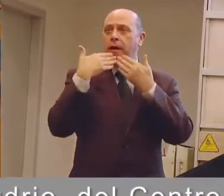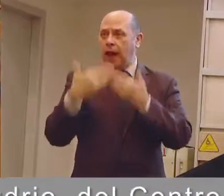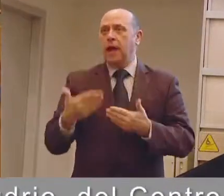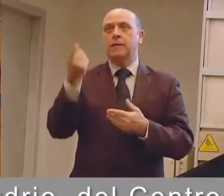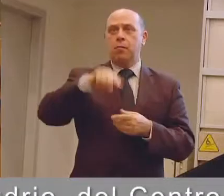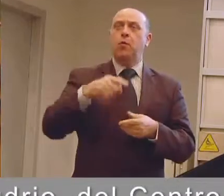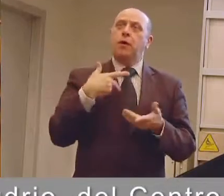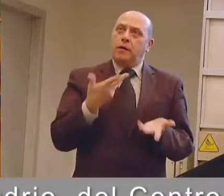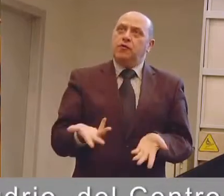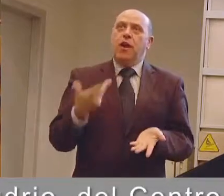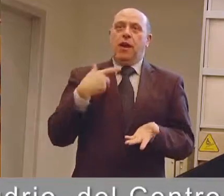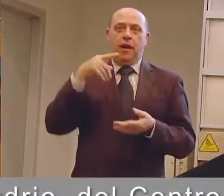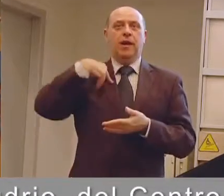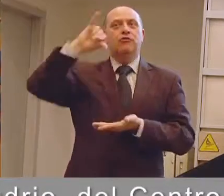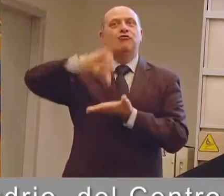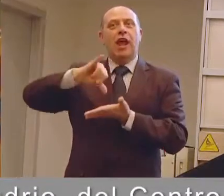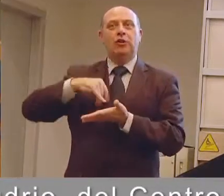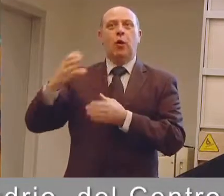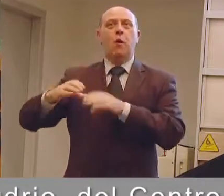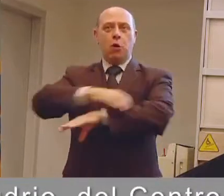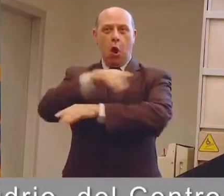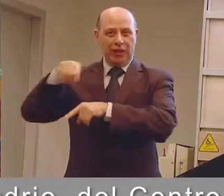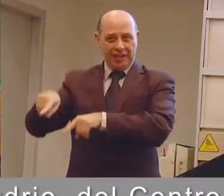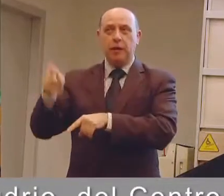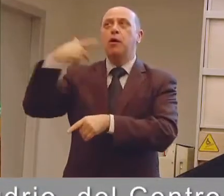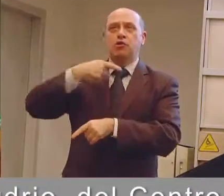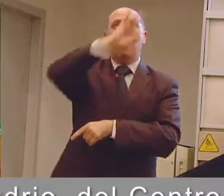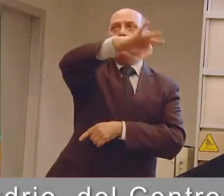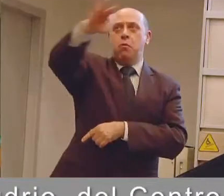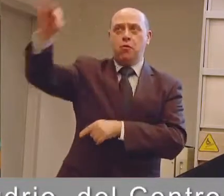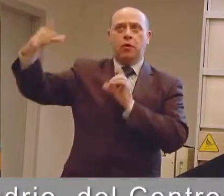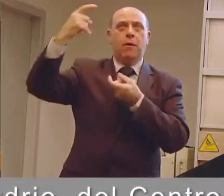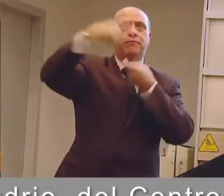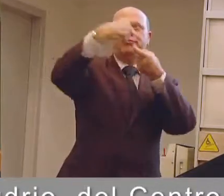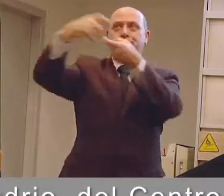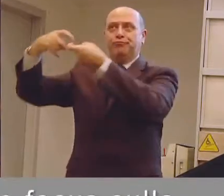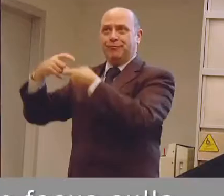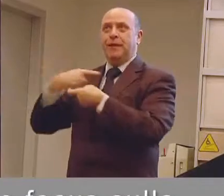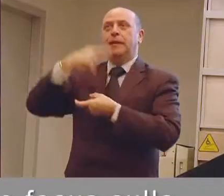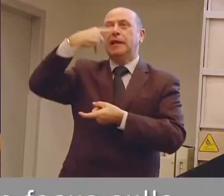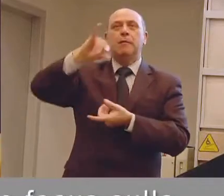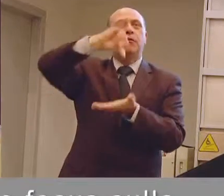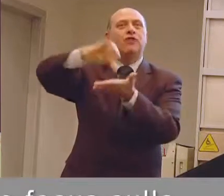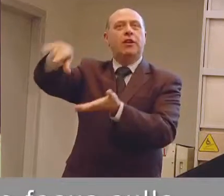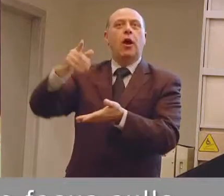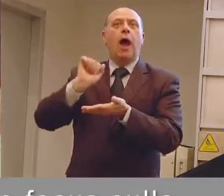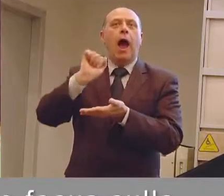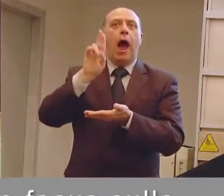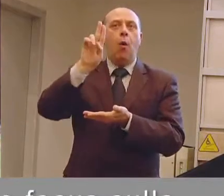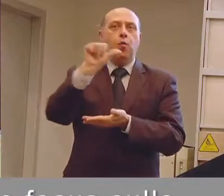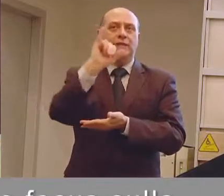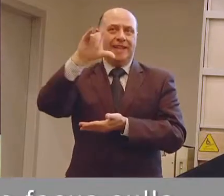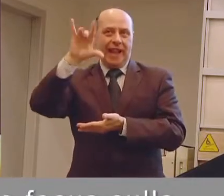'intervento da parte di Budo e del Centro Protesi anche attraverso i suoi punti satellite, i punti clienti ausili nell'ambito del, noi la chiamiamo l